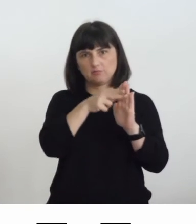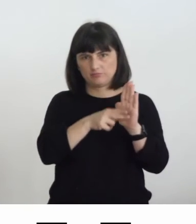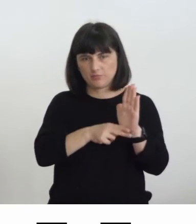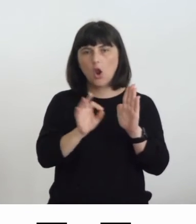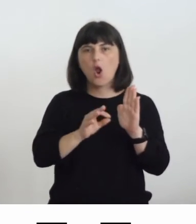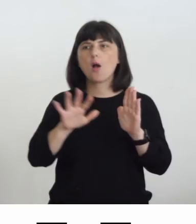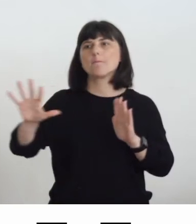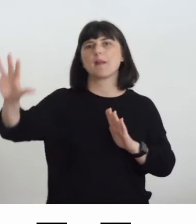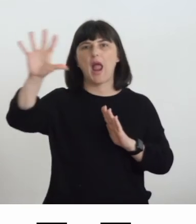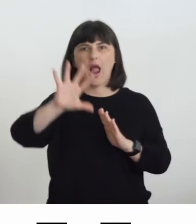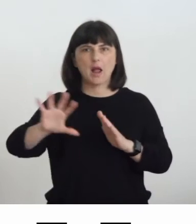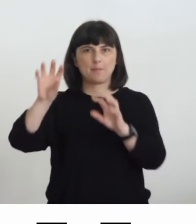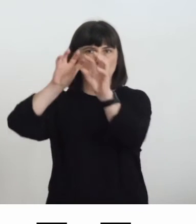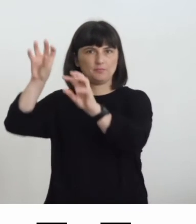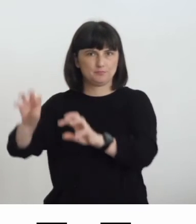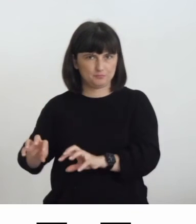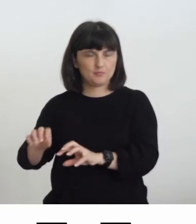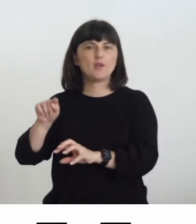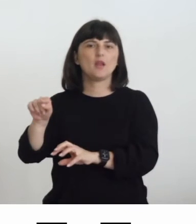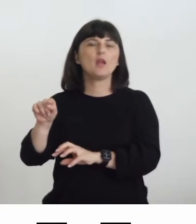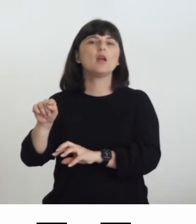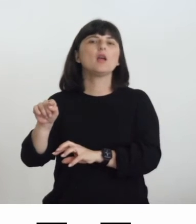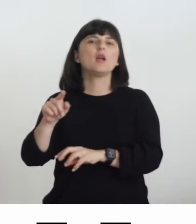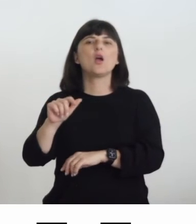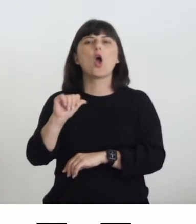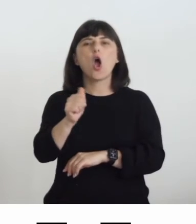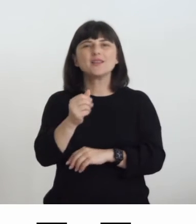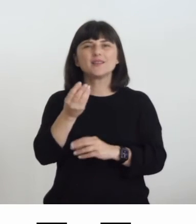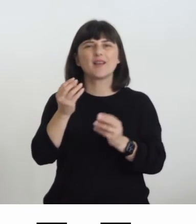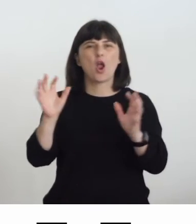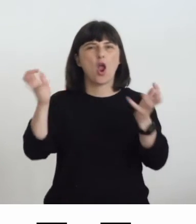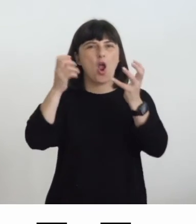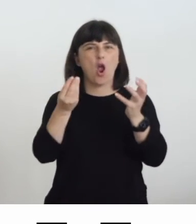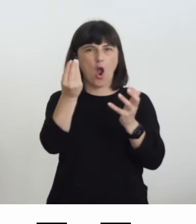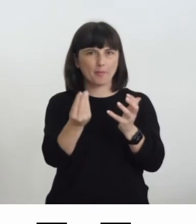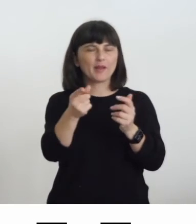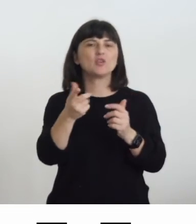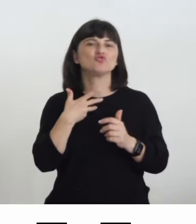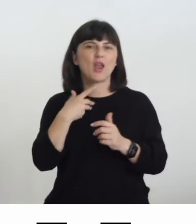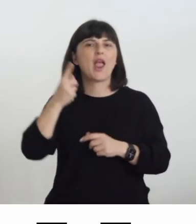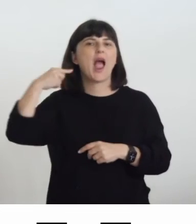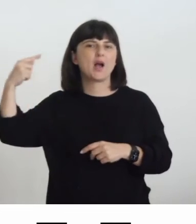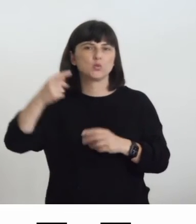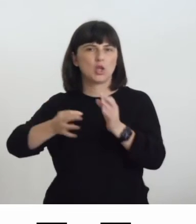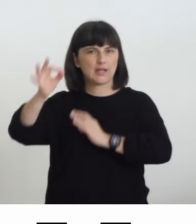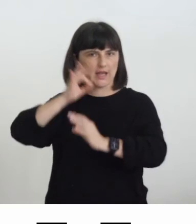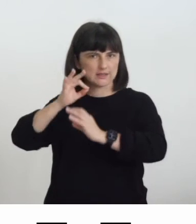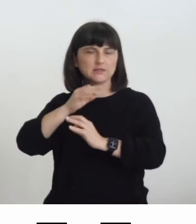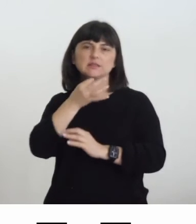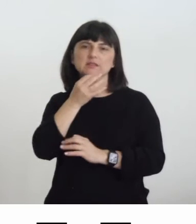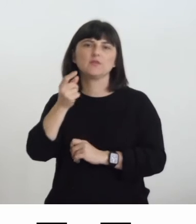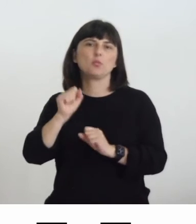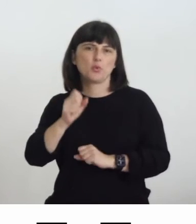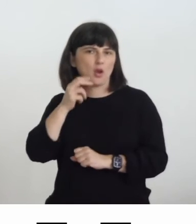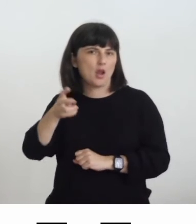tempo le opere ad ogni opera è anche associata un'audiodescrizione per cui volendo io posso ascoltare